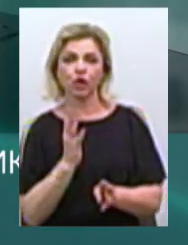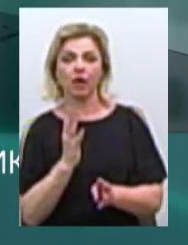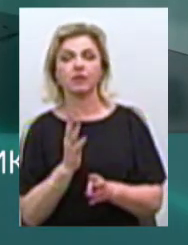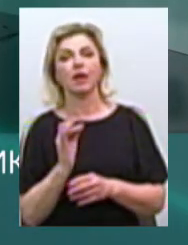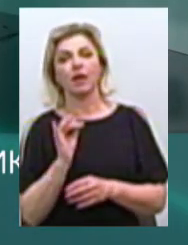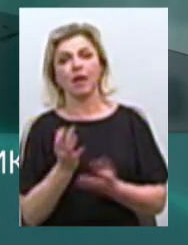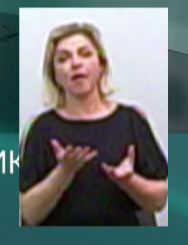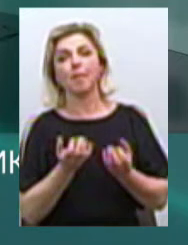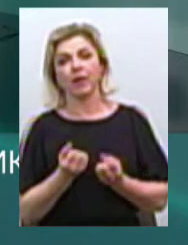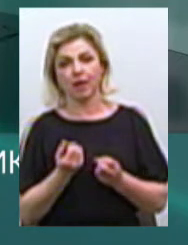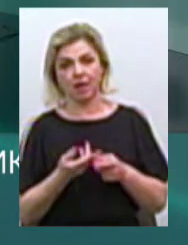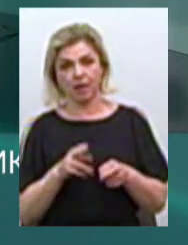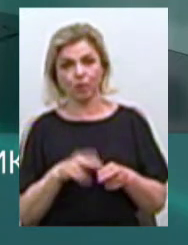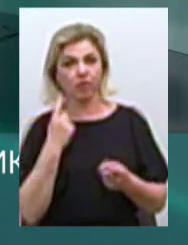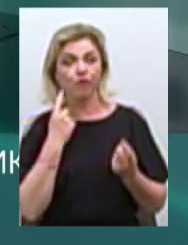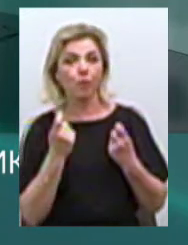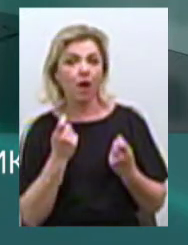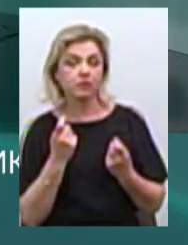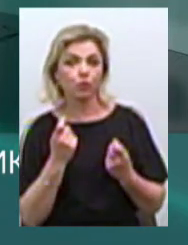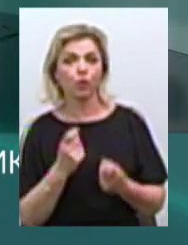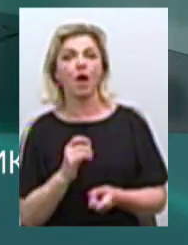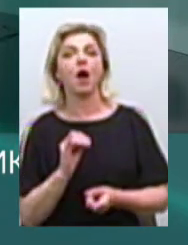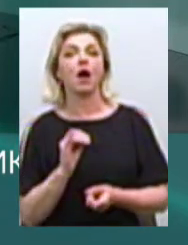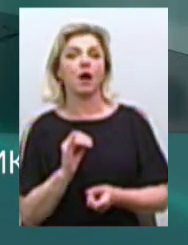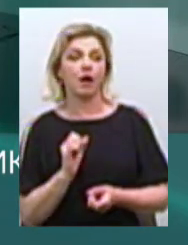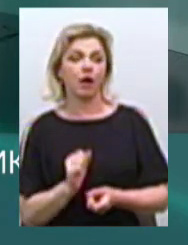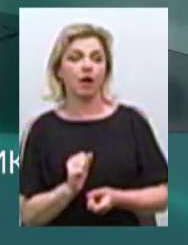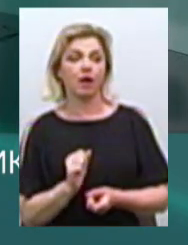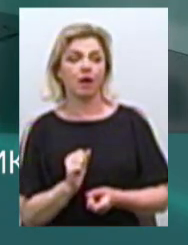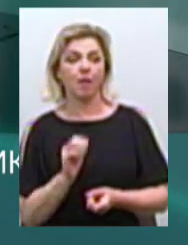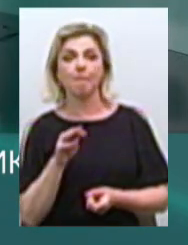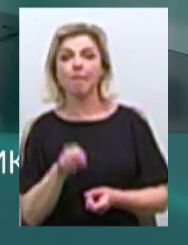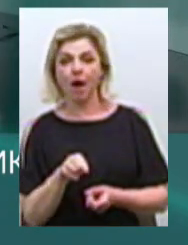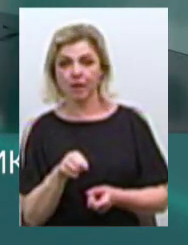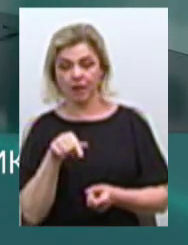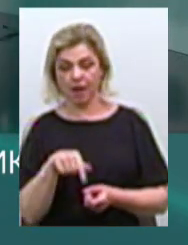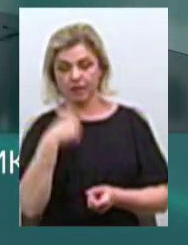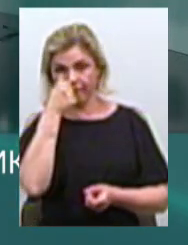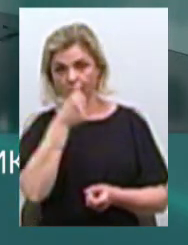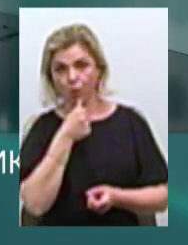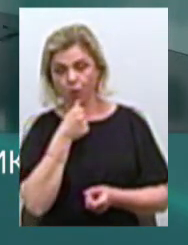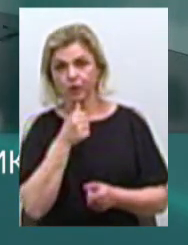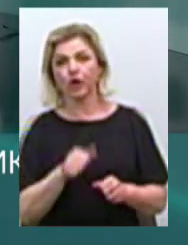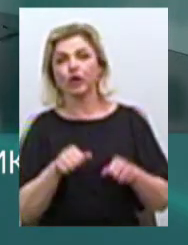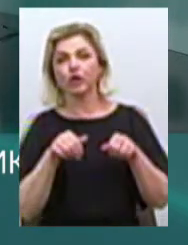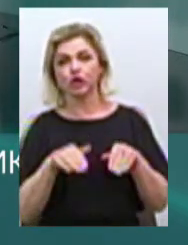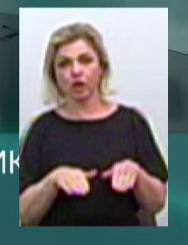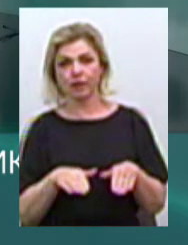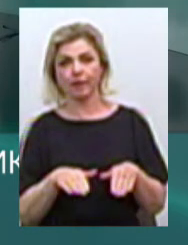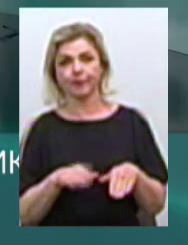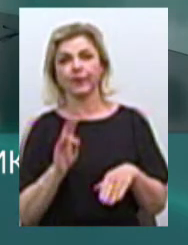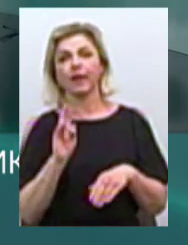і брати цю інформацію. В марте цього року рішенням